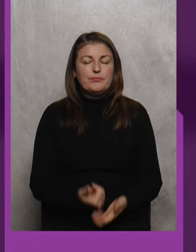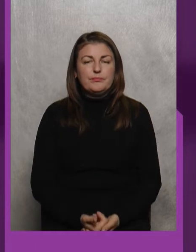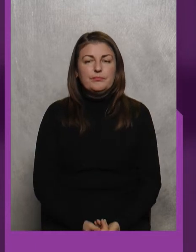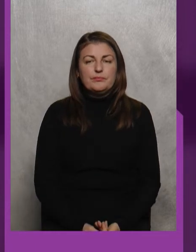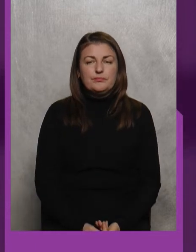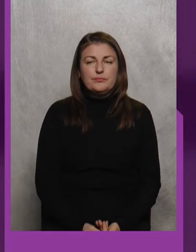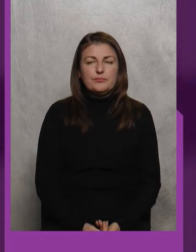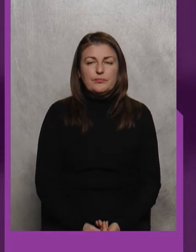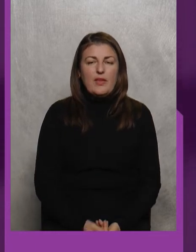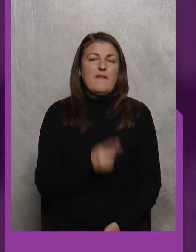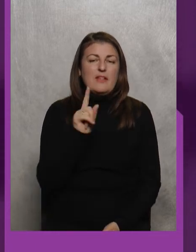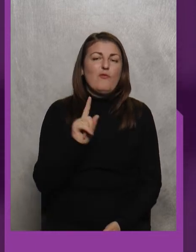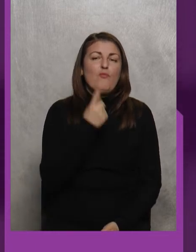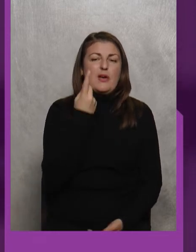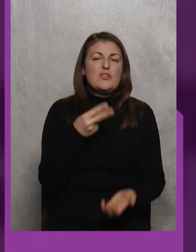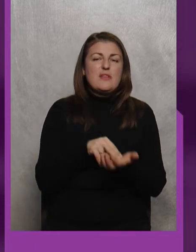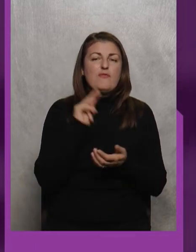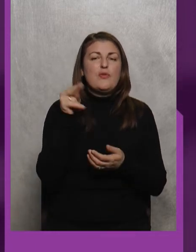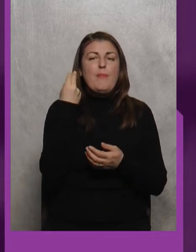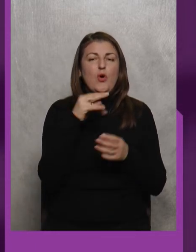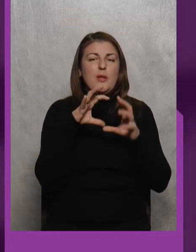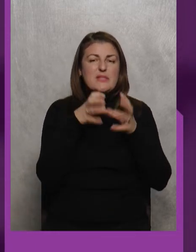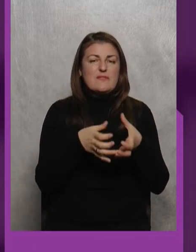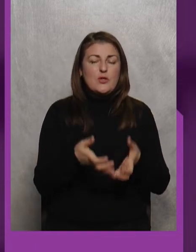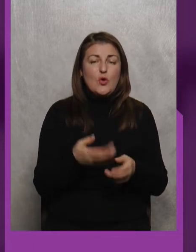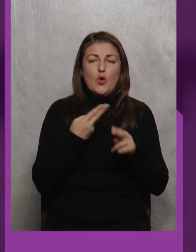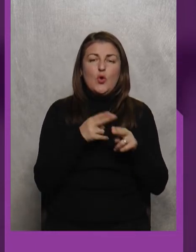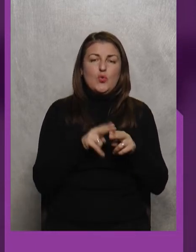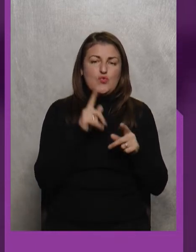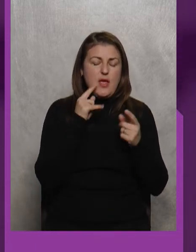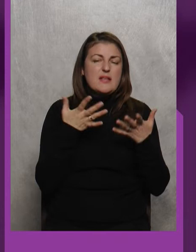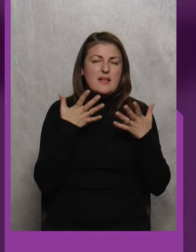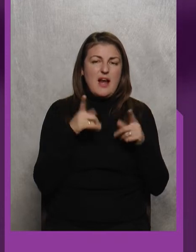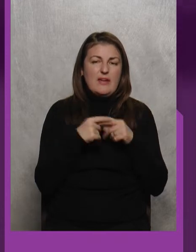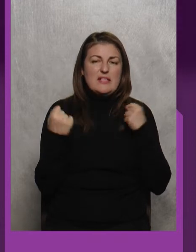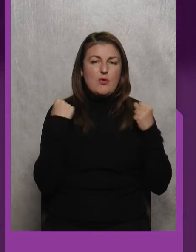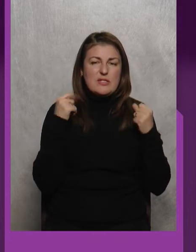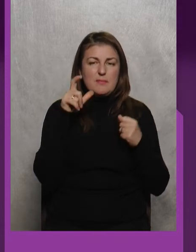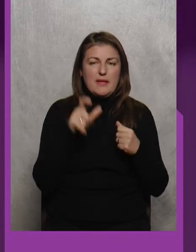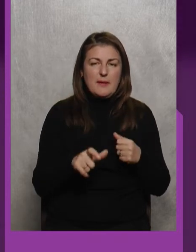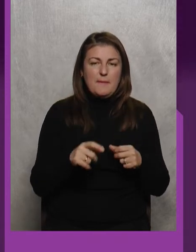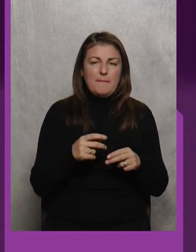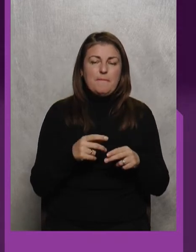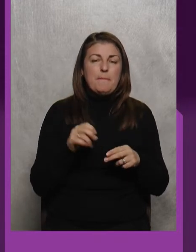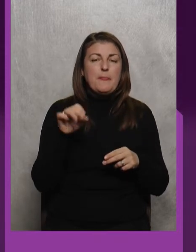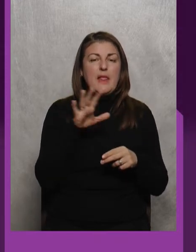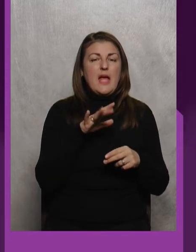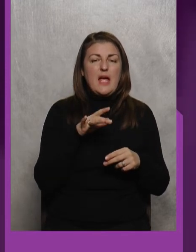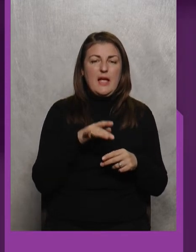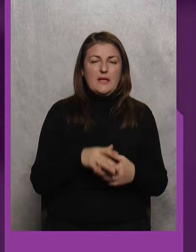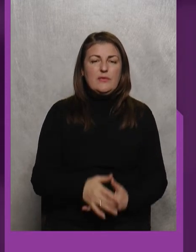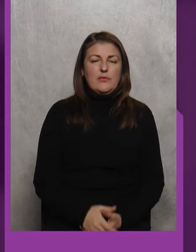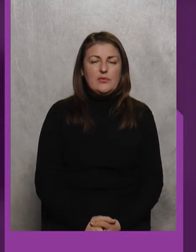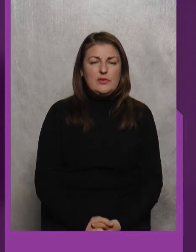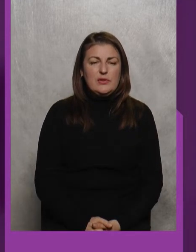Він перший став чемпіоном світою Дуже яскравий спортсмен Це В Європі виграв В